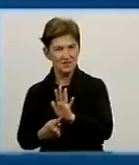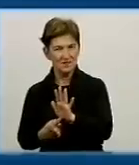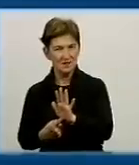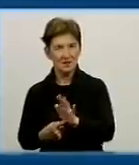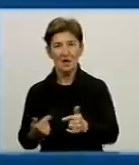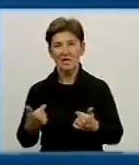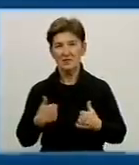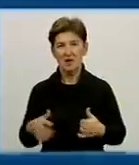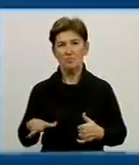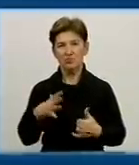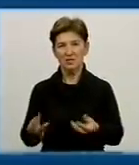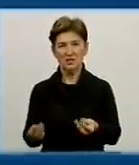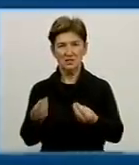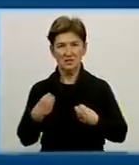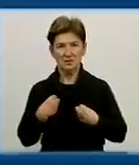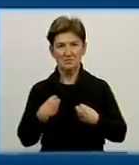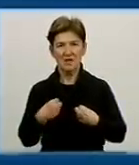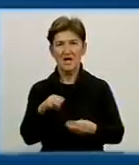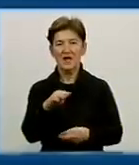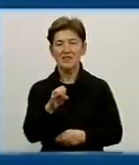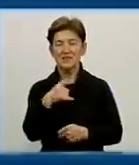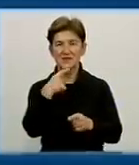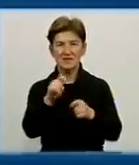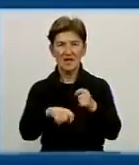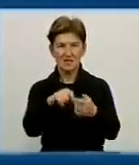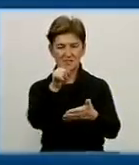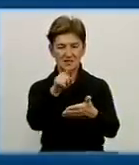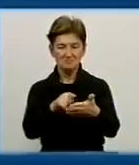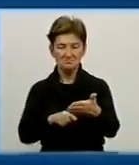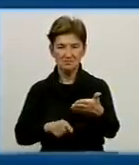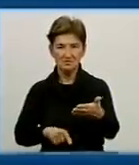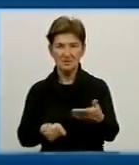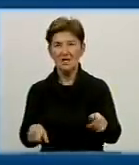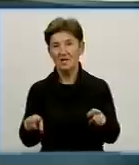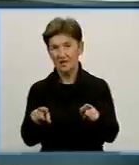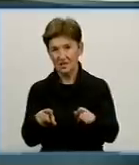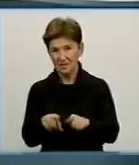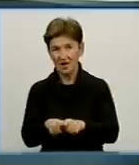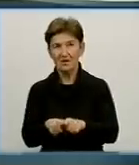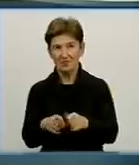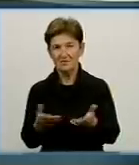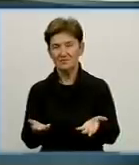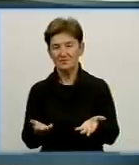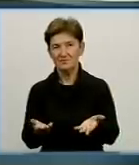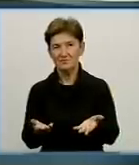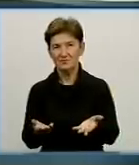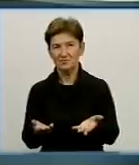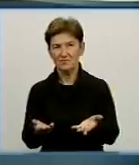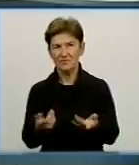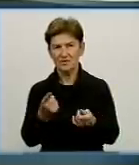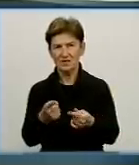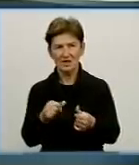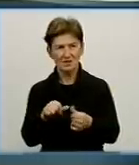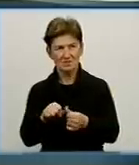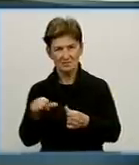І нам було надані тест-метри якраз по нітратам. Оскільки так, це затратно, звісно. це виключно за